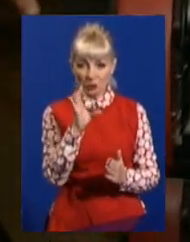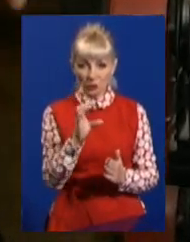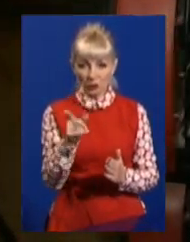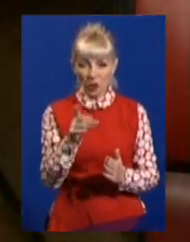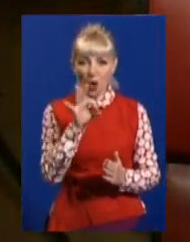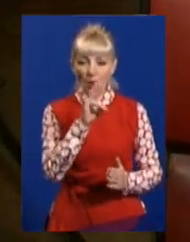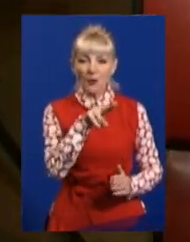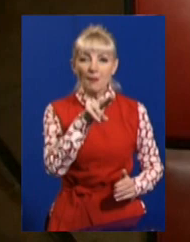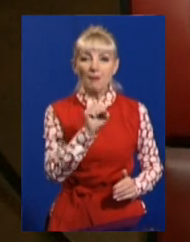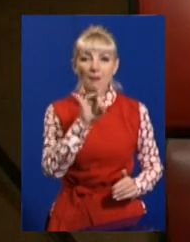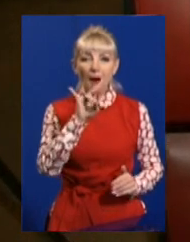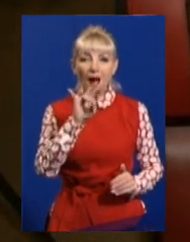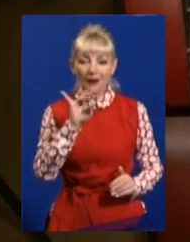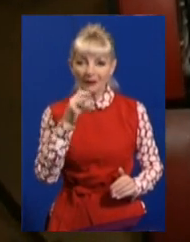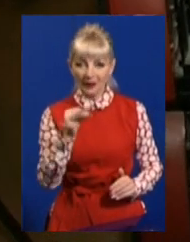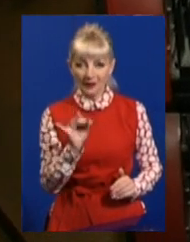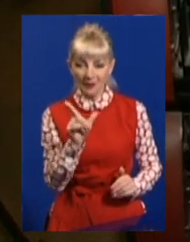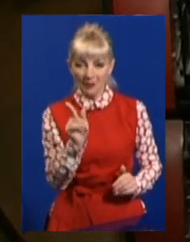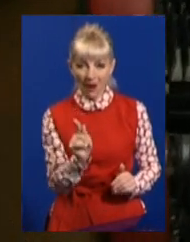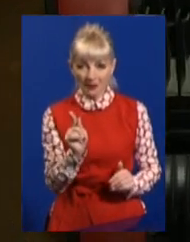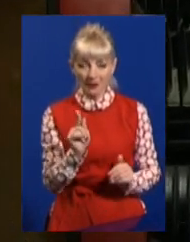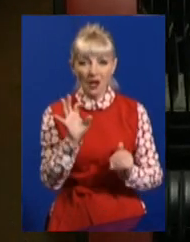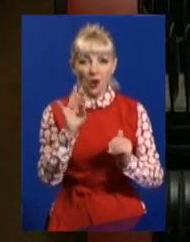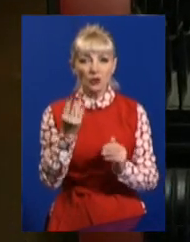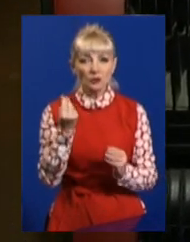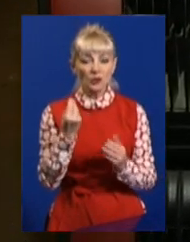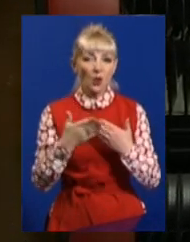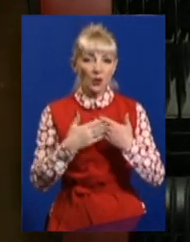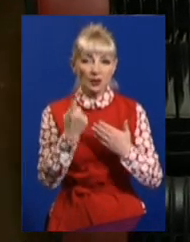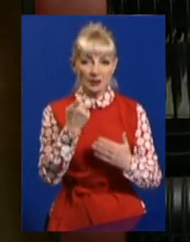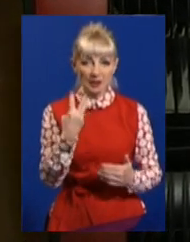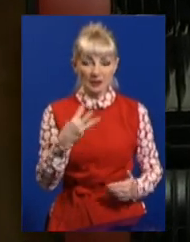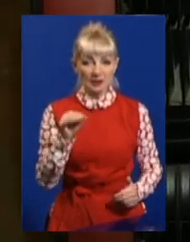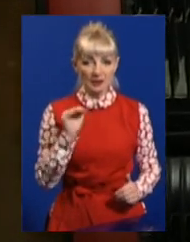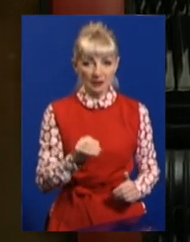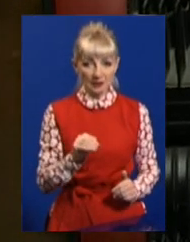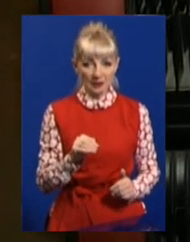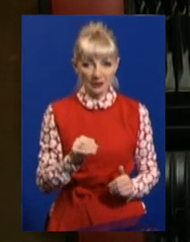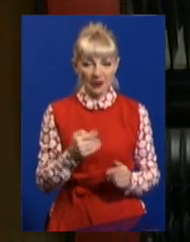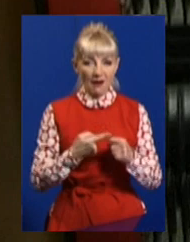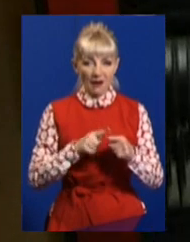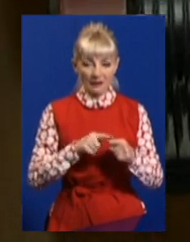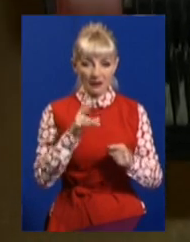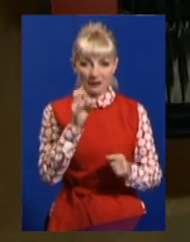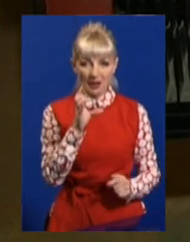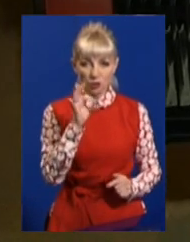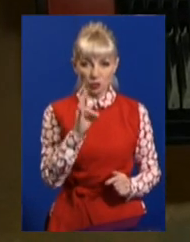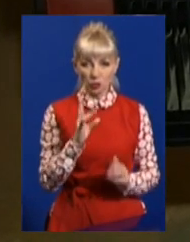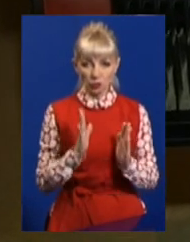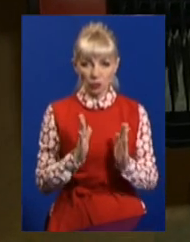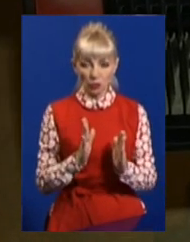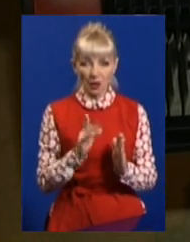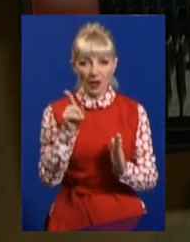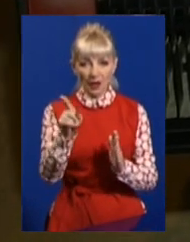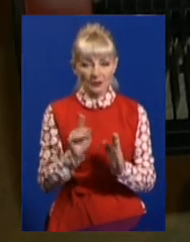парний. Ось він встановлений такий, він коштував десь біля 130 тисяч оцей насос. До нього